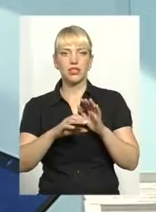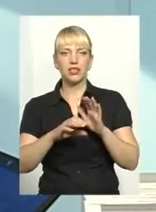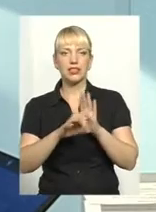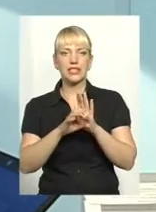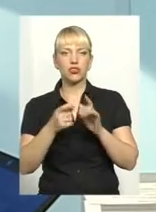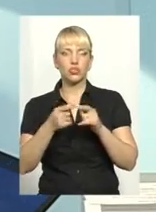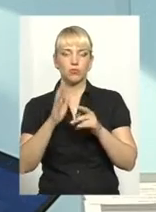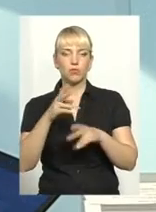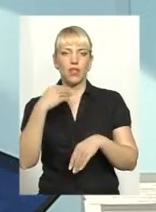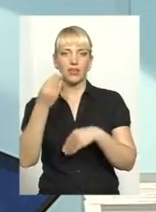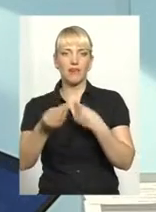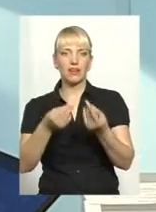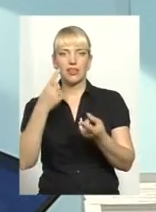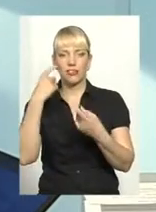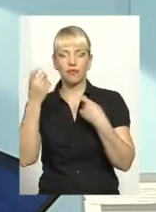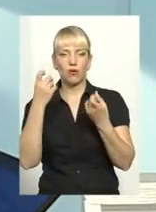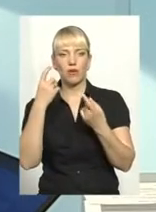інформацію, так як ми,